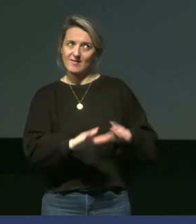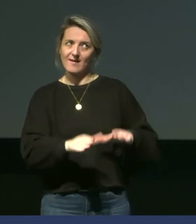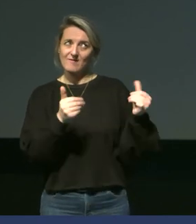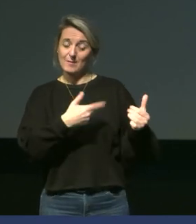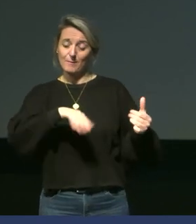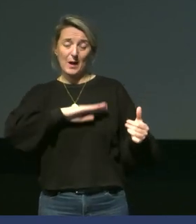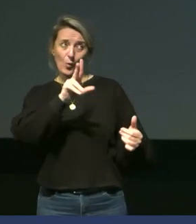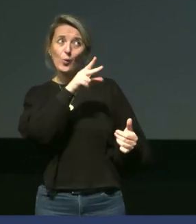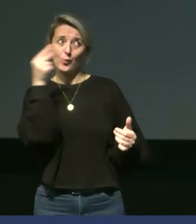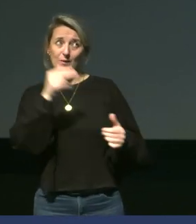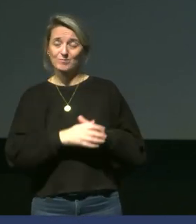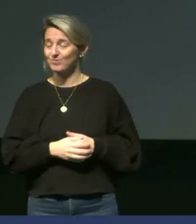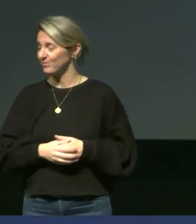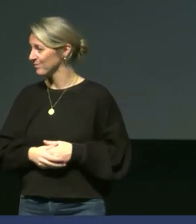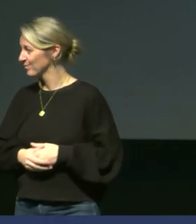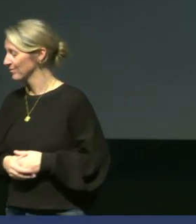évidence.